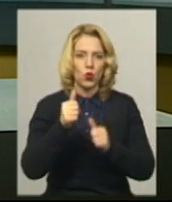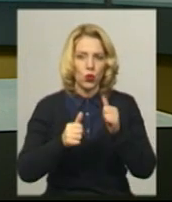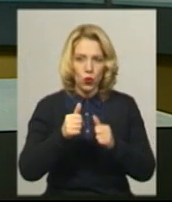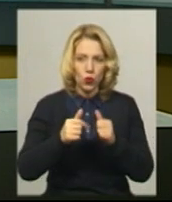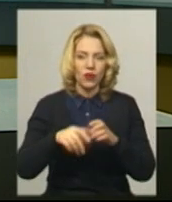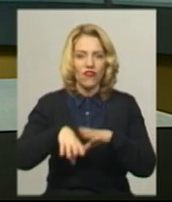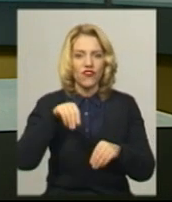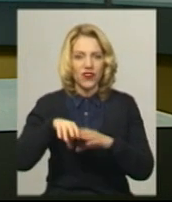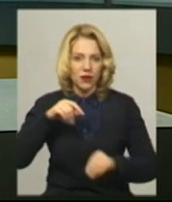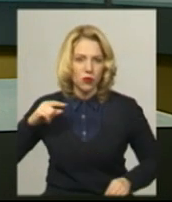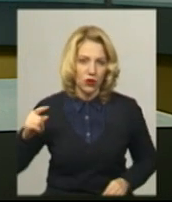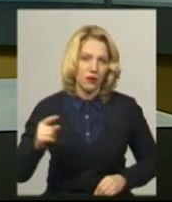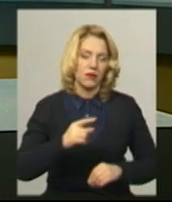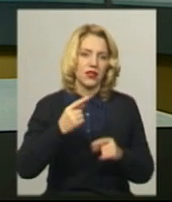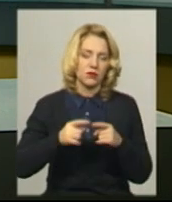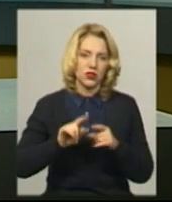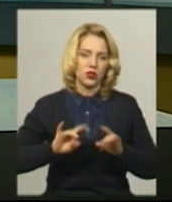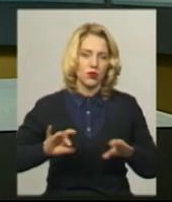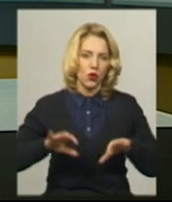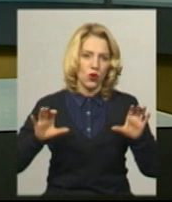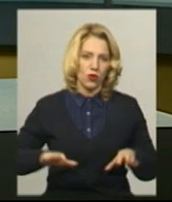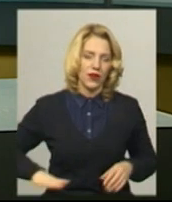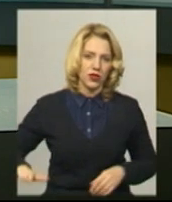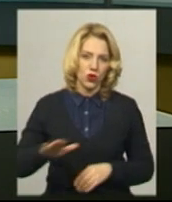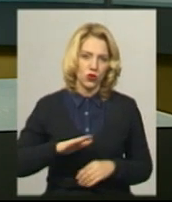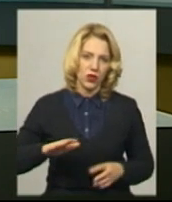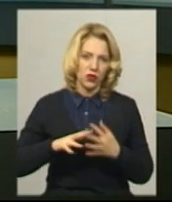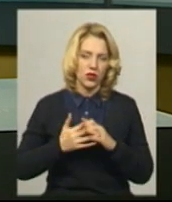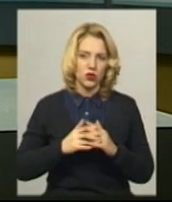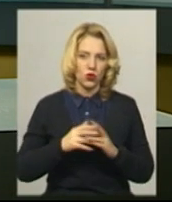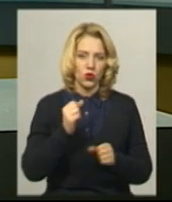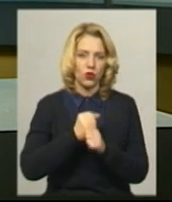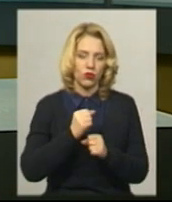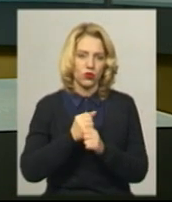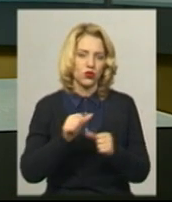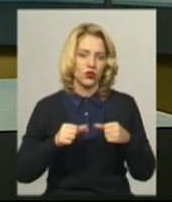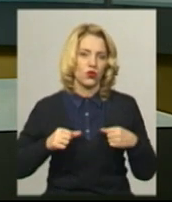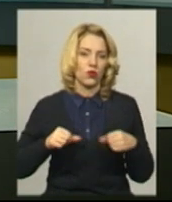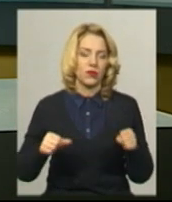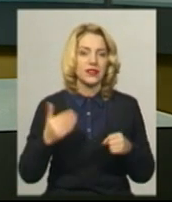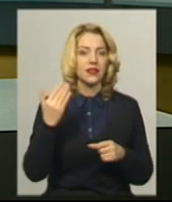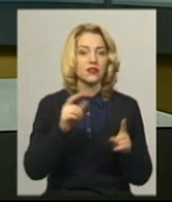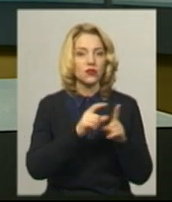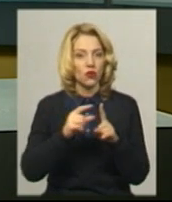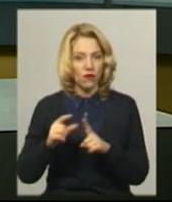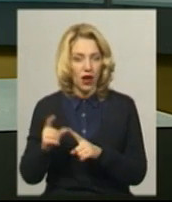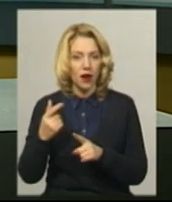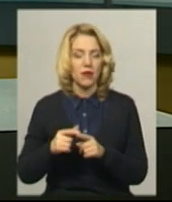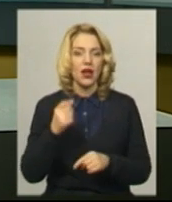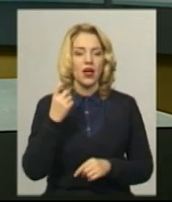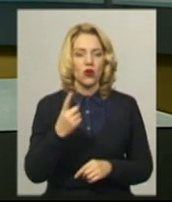округів. Про це розповіла голова територіальної сільської виборчої комісії Діна Бенковська. За її словами, на одному із